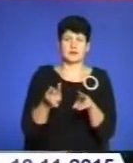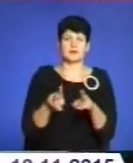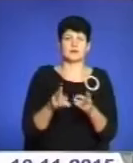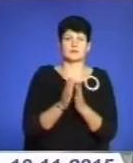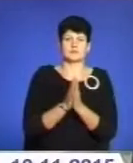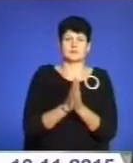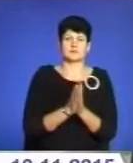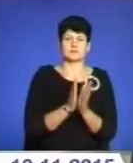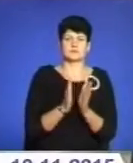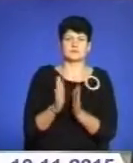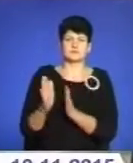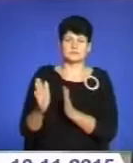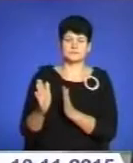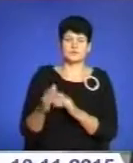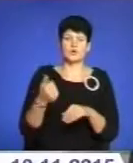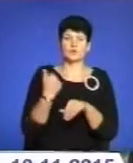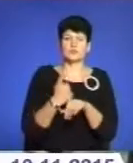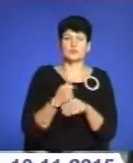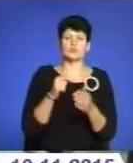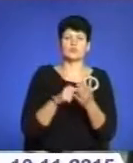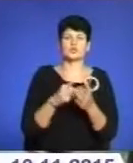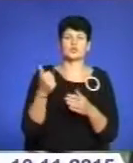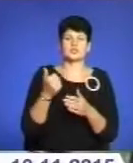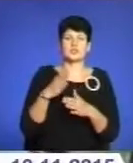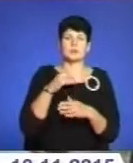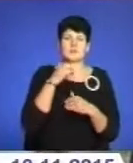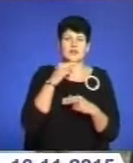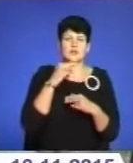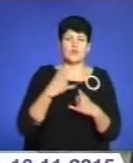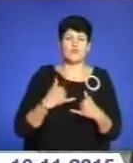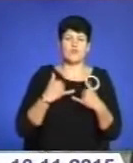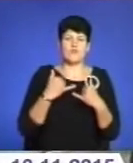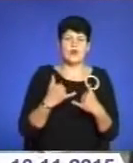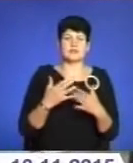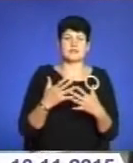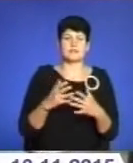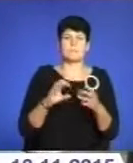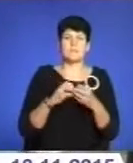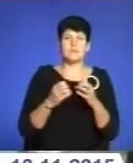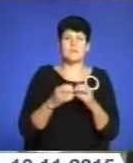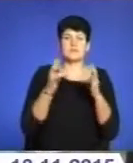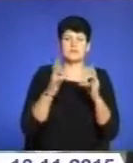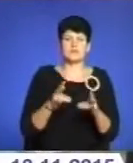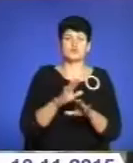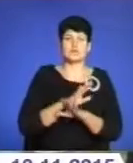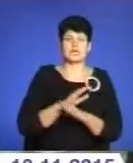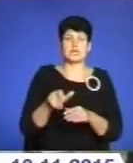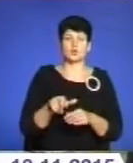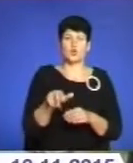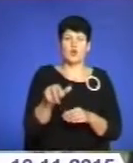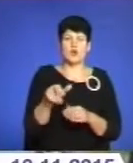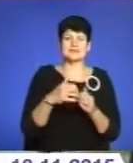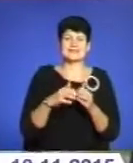поведінки. Головною метою тижня є привернення уваги до проблем травматизму та смертності на дорогах. Серед дітей